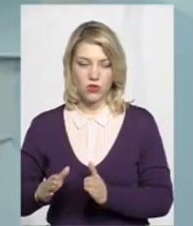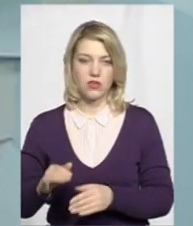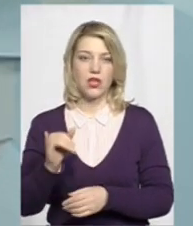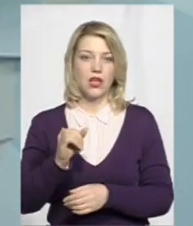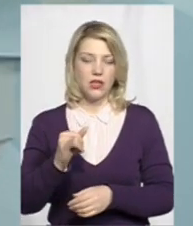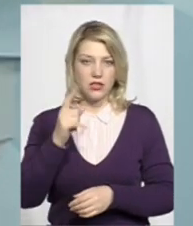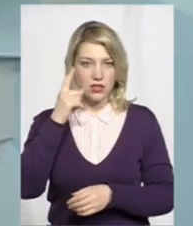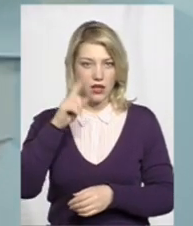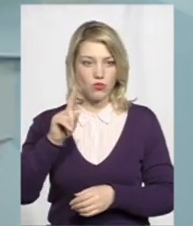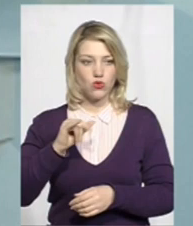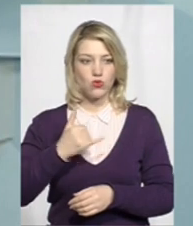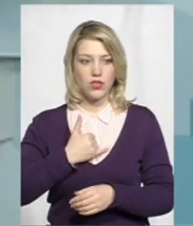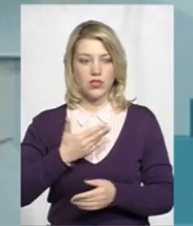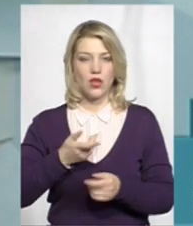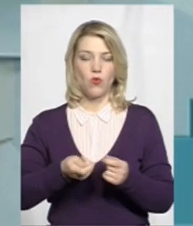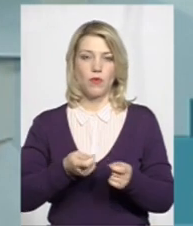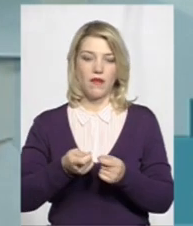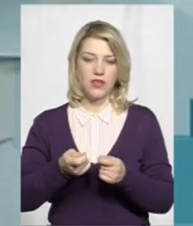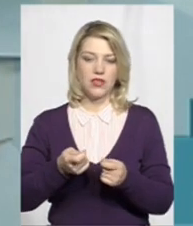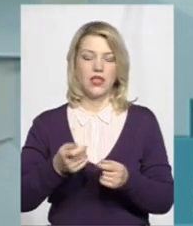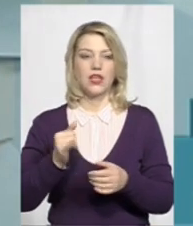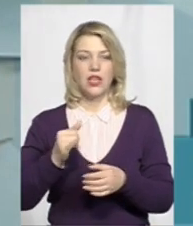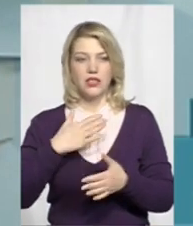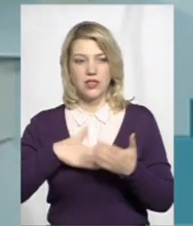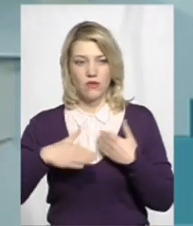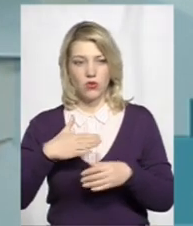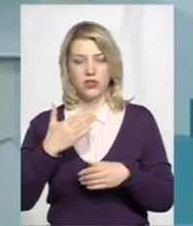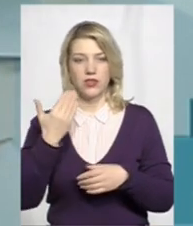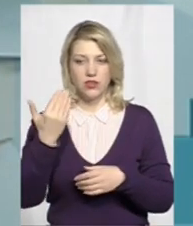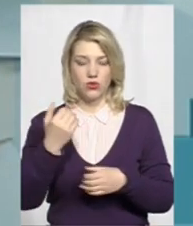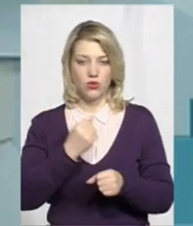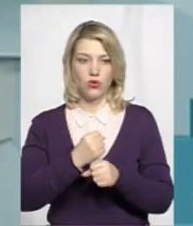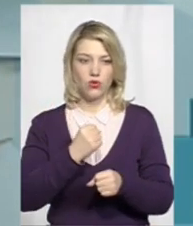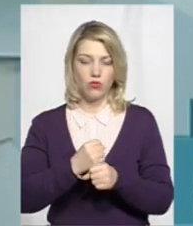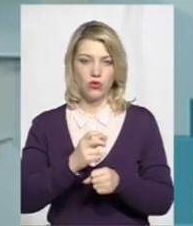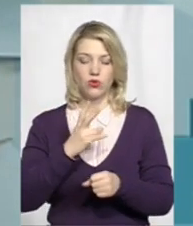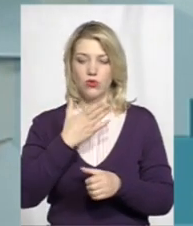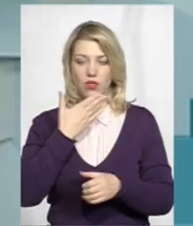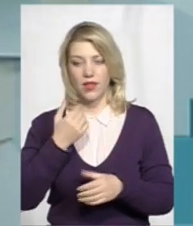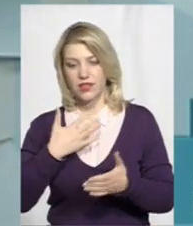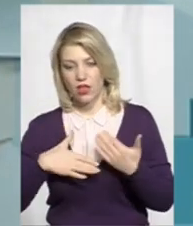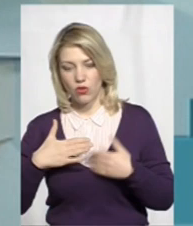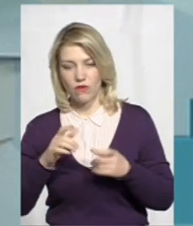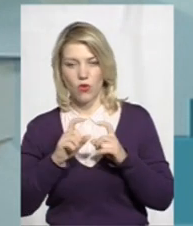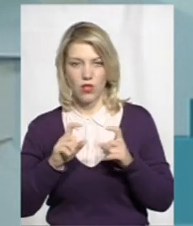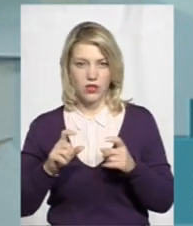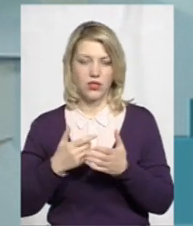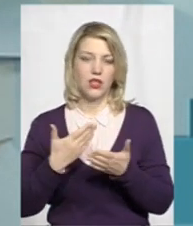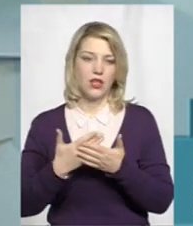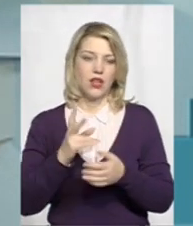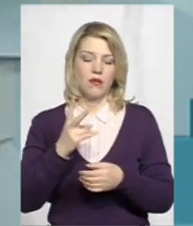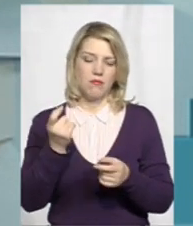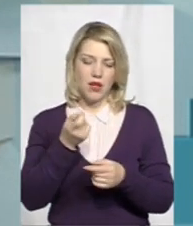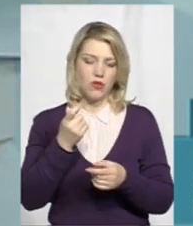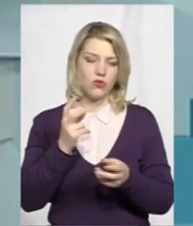знаємо, що в нас є управителі, задоволені люди їх роботою. Хто не задоволений, ну, мало я зустрічала людей,